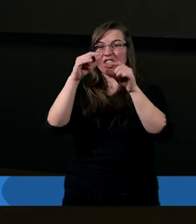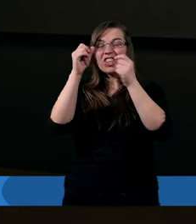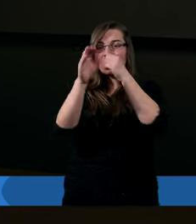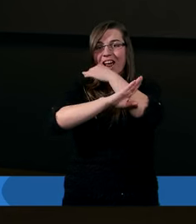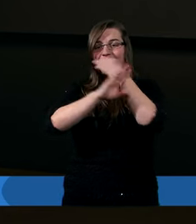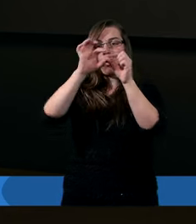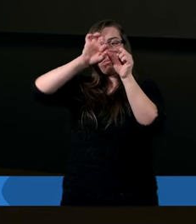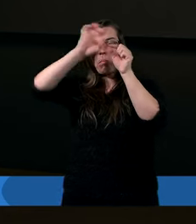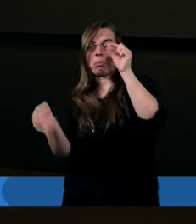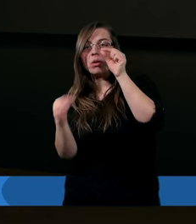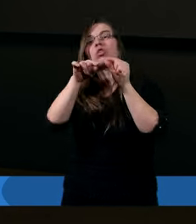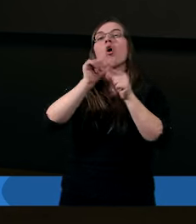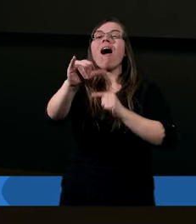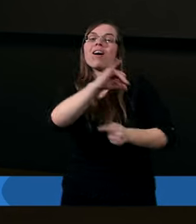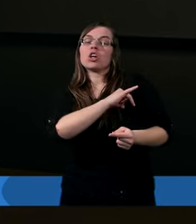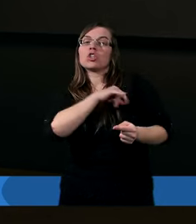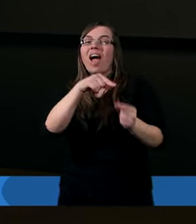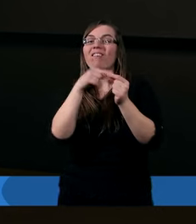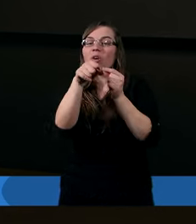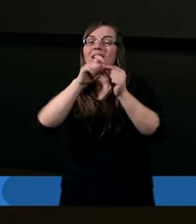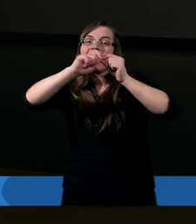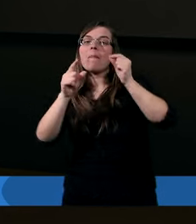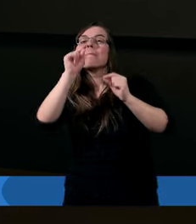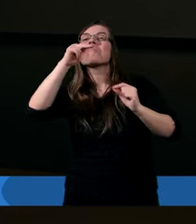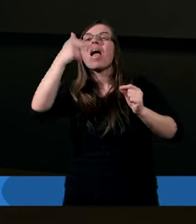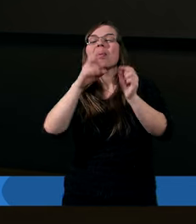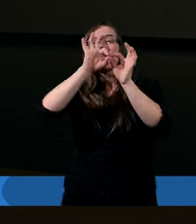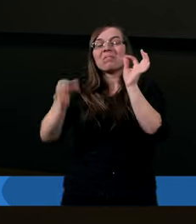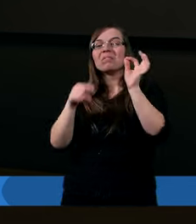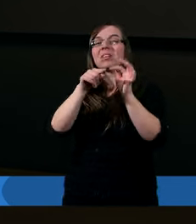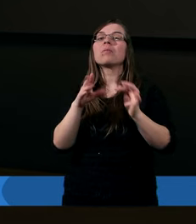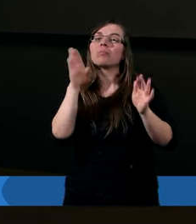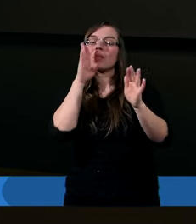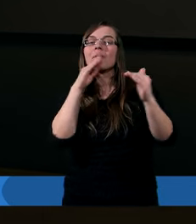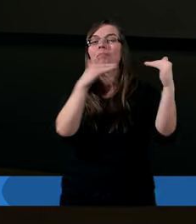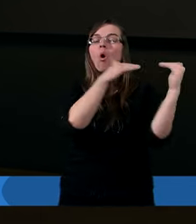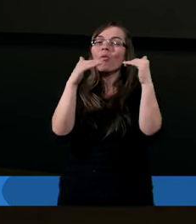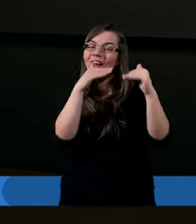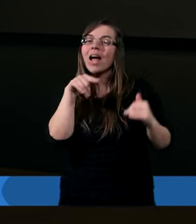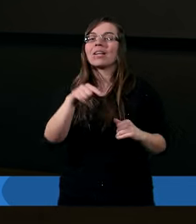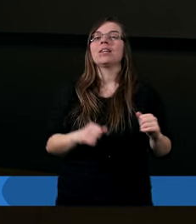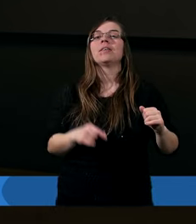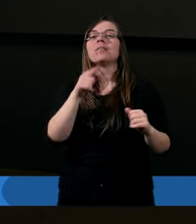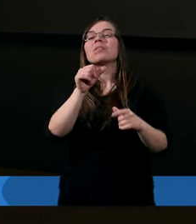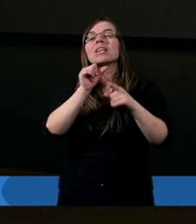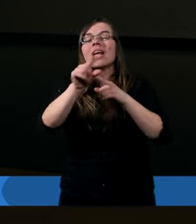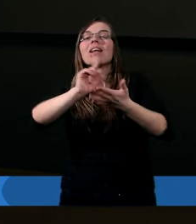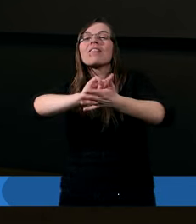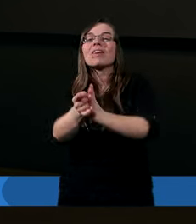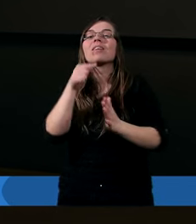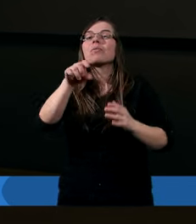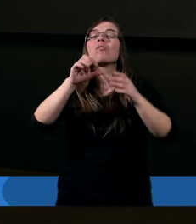gałązki. A później to całe więdnięcie, ta cała susza, która nastąpi, jest wynikiem